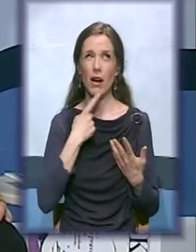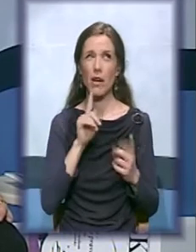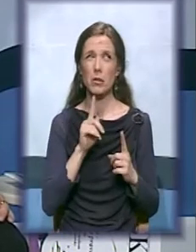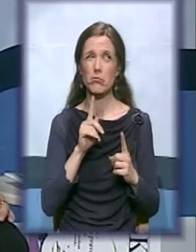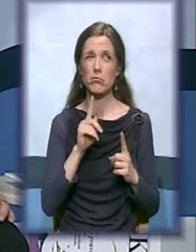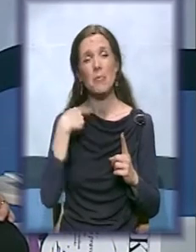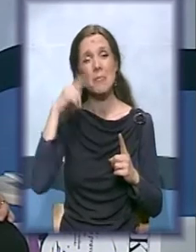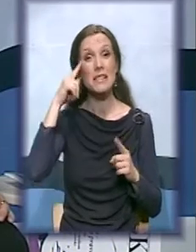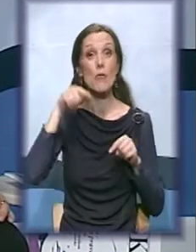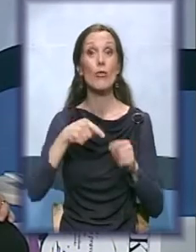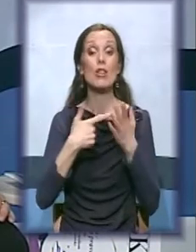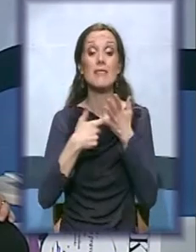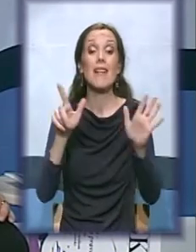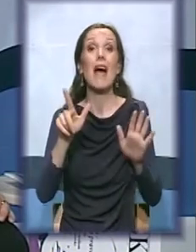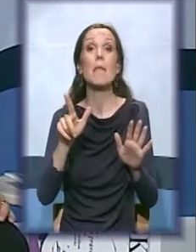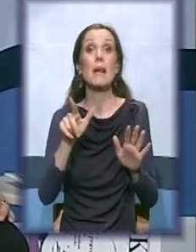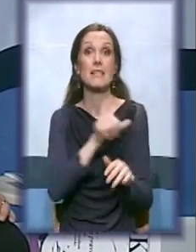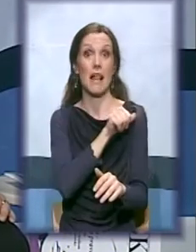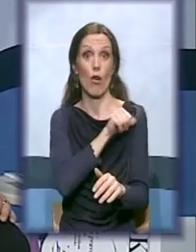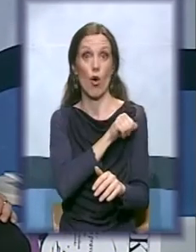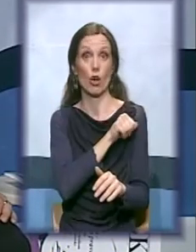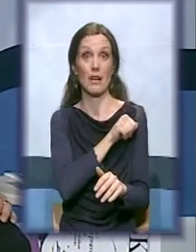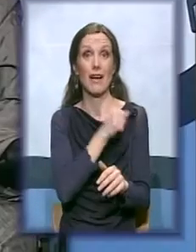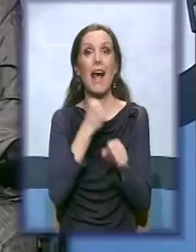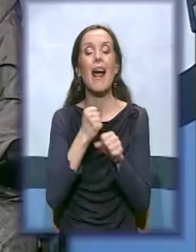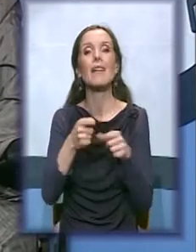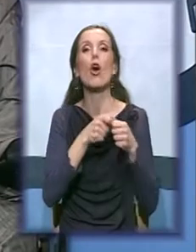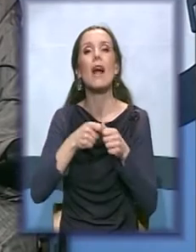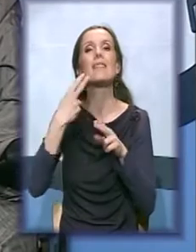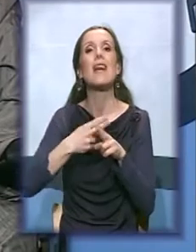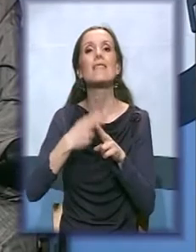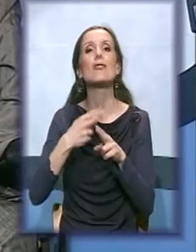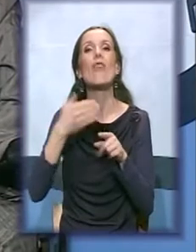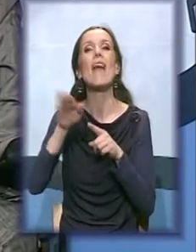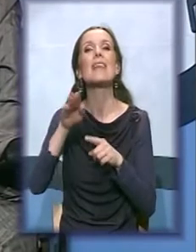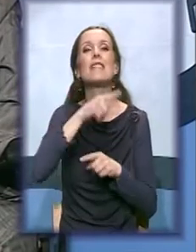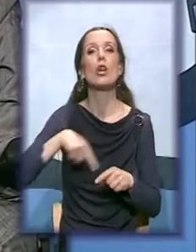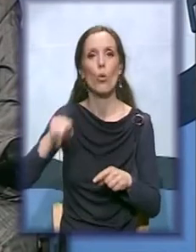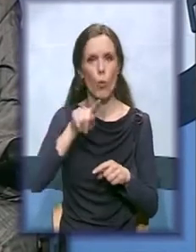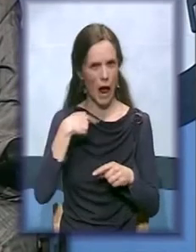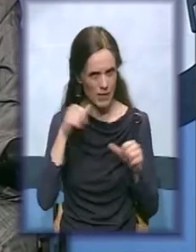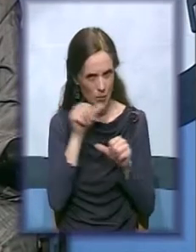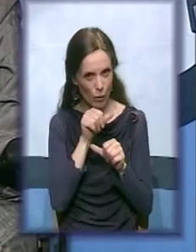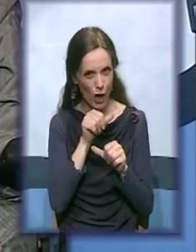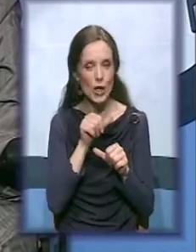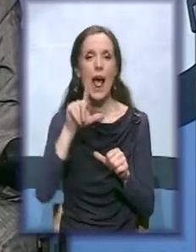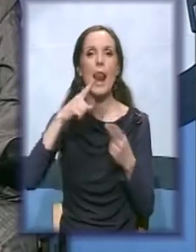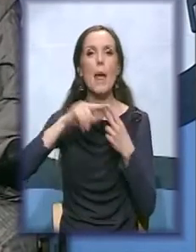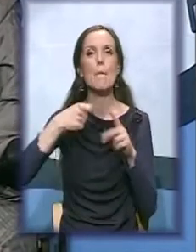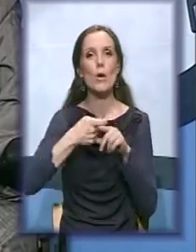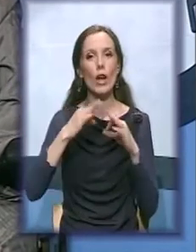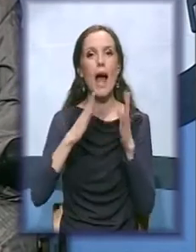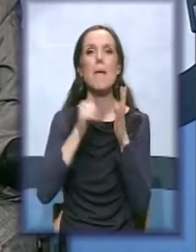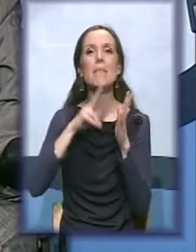sedamnesta godina rada organizacija iz kruga. Da li ja to grešim? Lepojka Viterovski sa nama. Dobar dan,